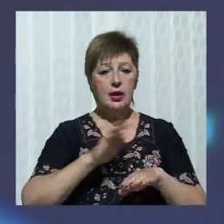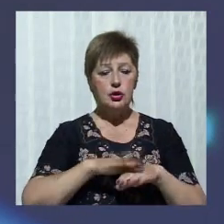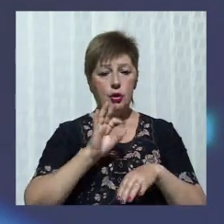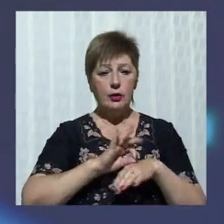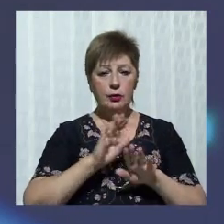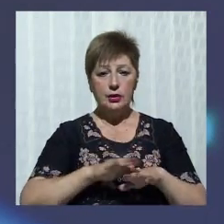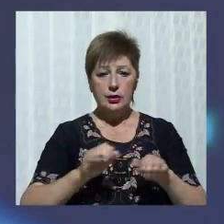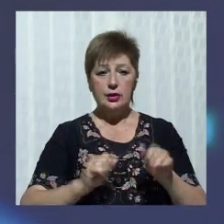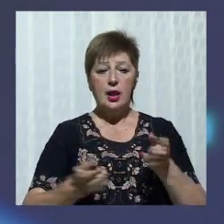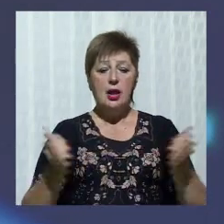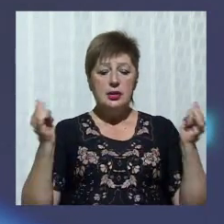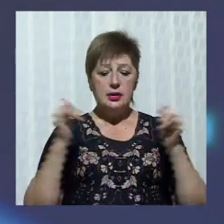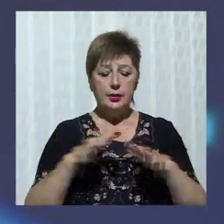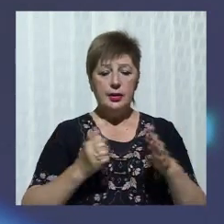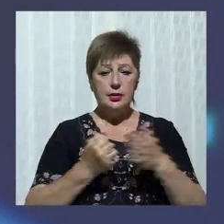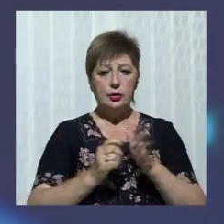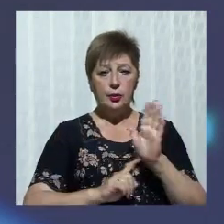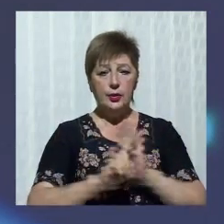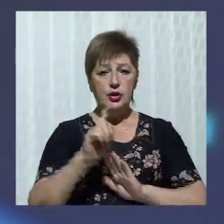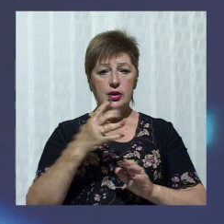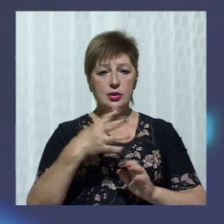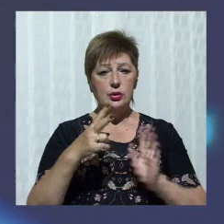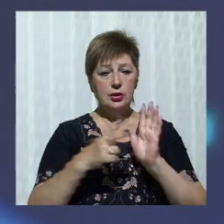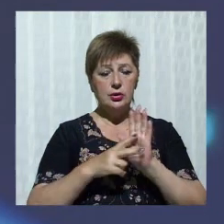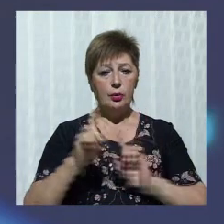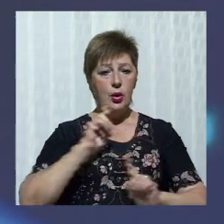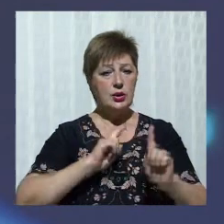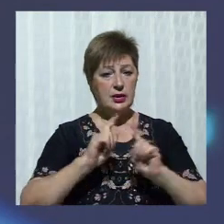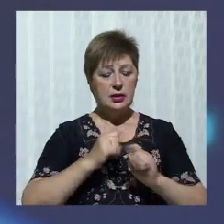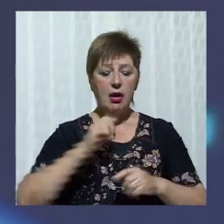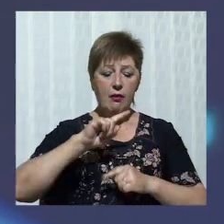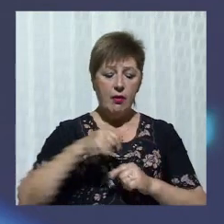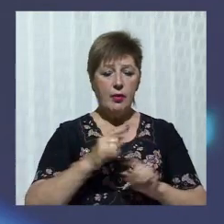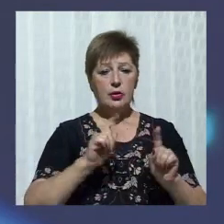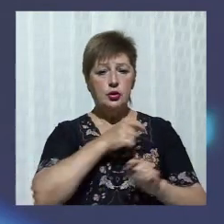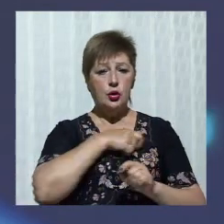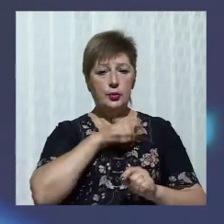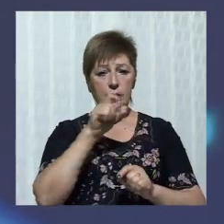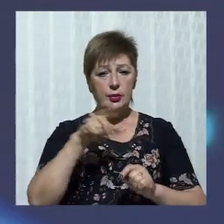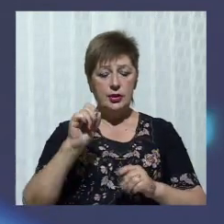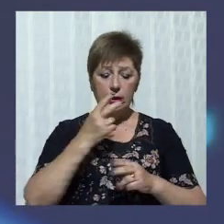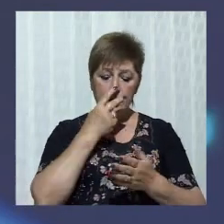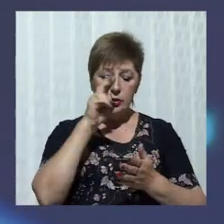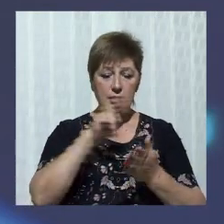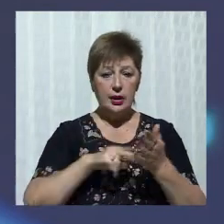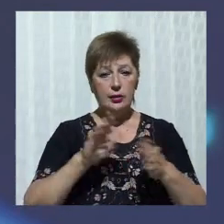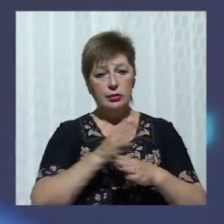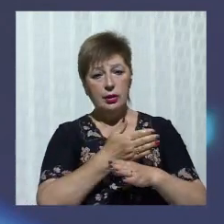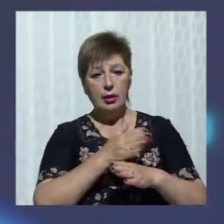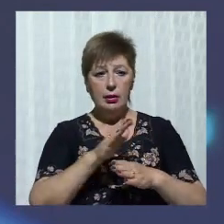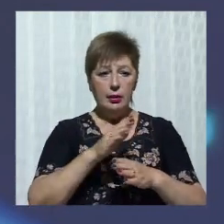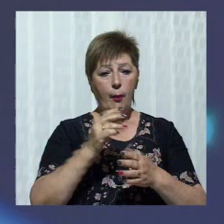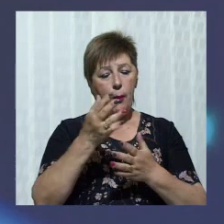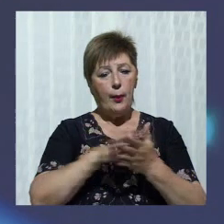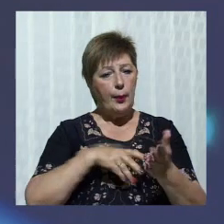початку пленарного засідання 47-ї сесії. Та вимагали, щоб депутати розглянули петицію про перерозподіл грошей, виділених на